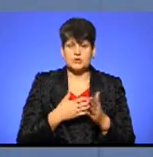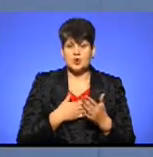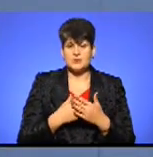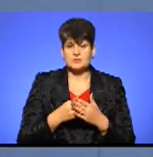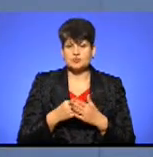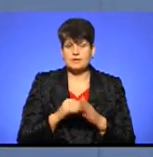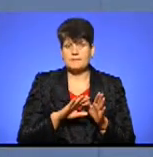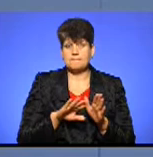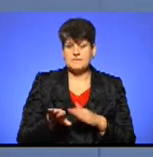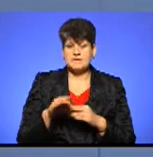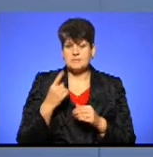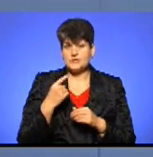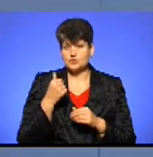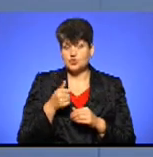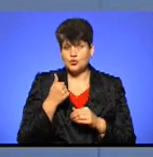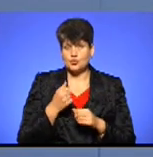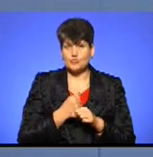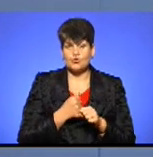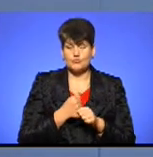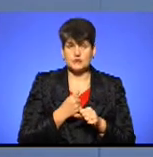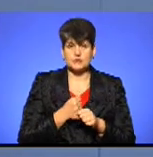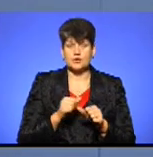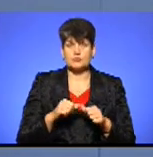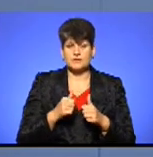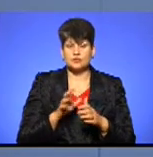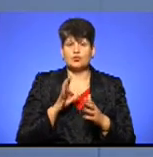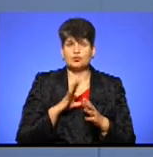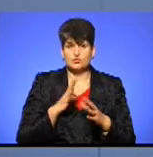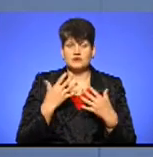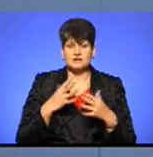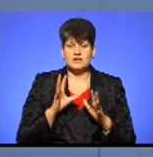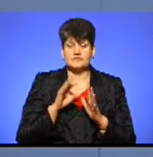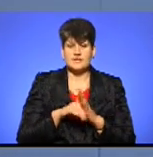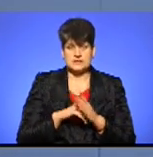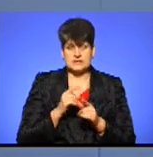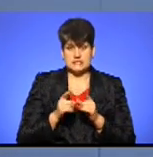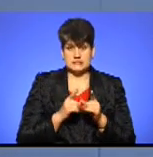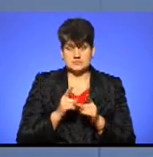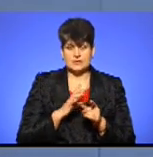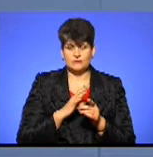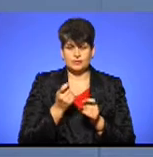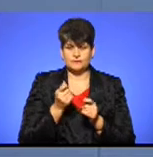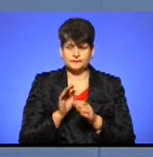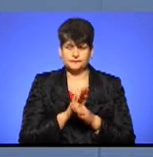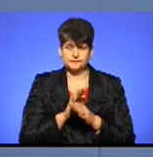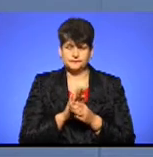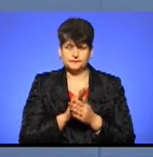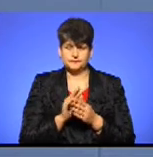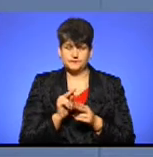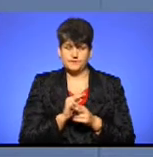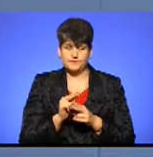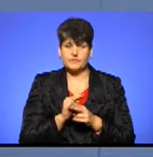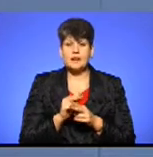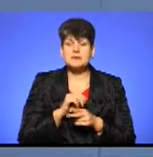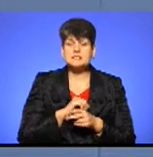після першого року роботи номінаційного комітету були внесені вже зміни в положенням про громадський бюджет, були деякі відшліфовані. Звичайно, що ми